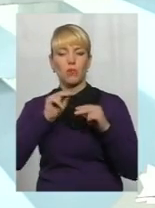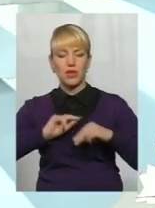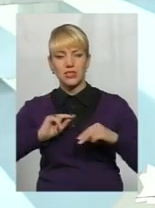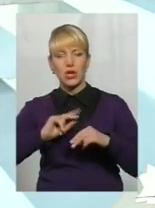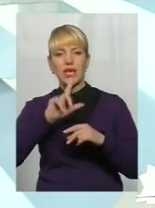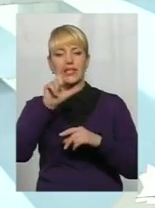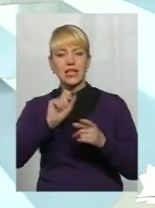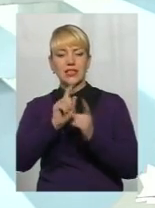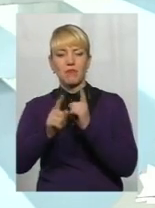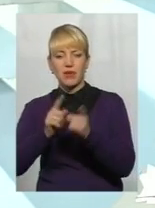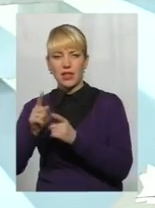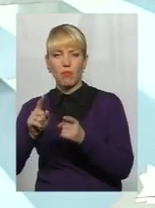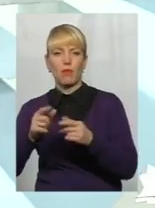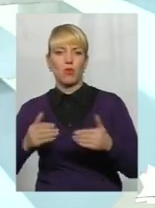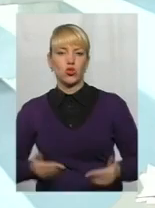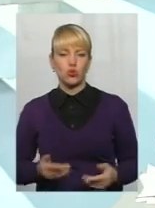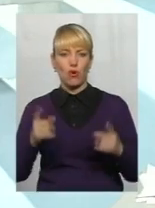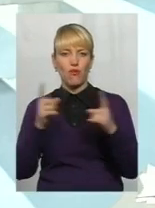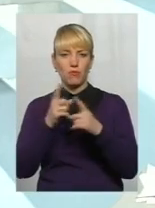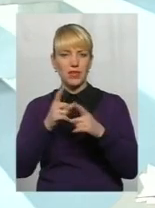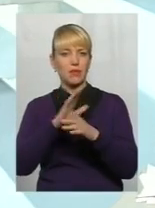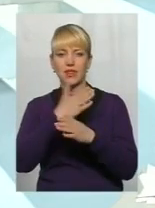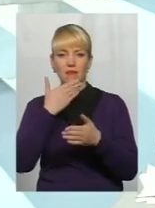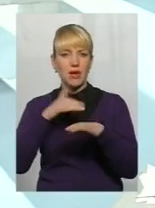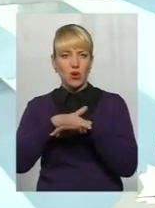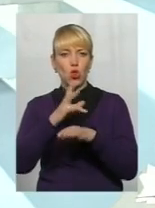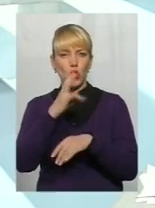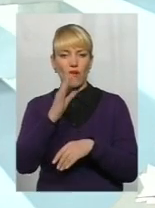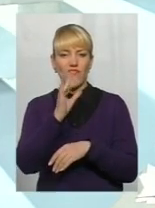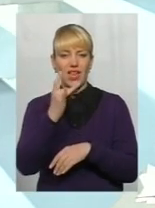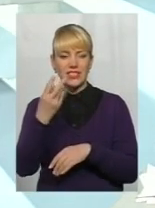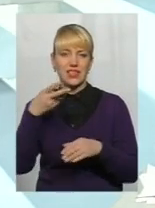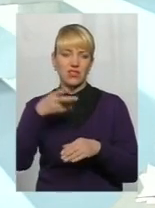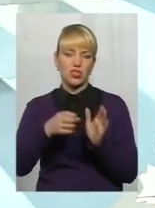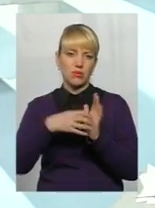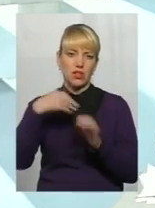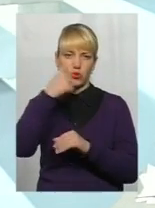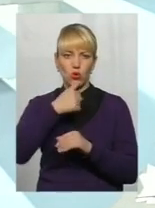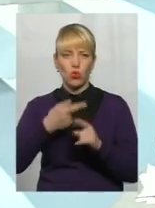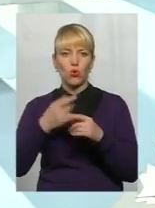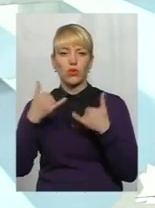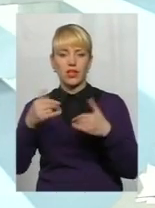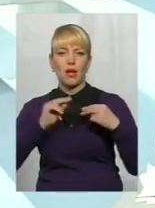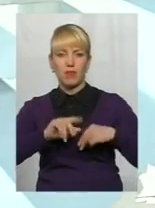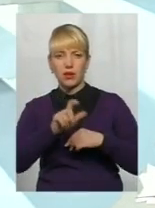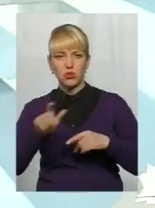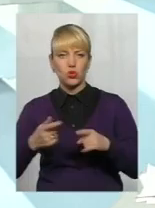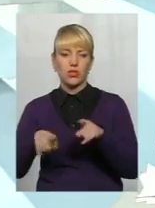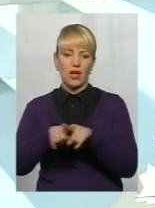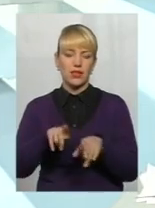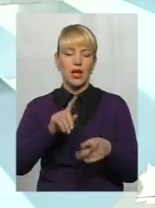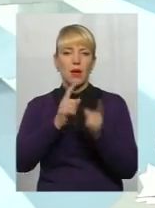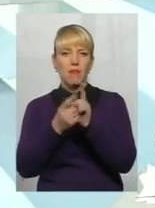зміною прожиткового мінімуму не перераховується. Але з вересня 2015 року для працюючих такий перерахунок зі зміною